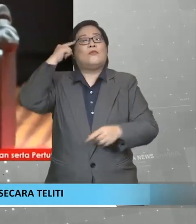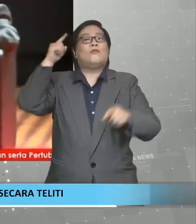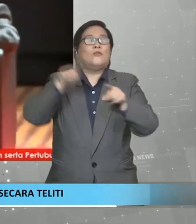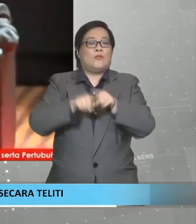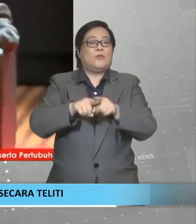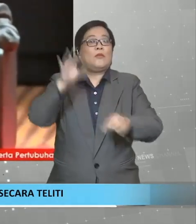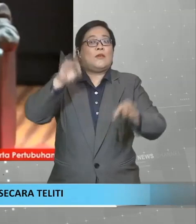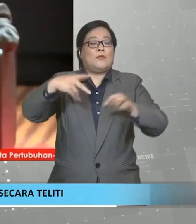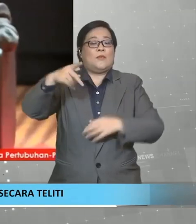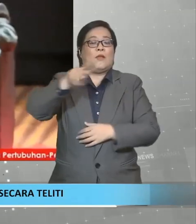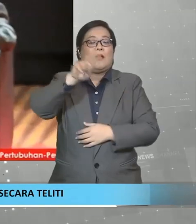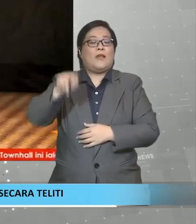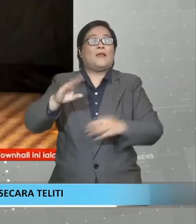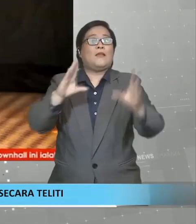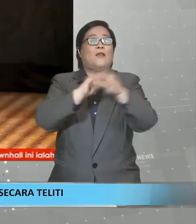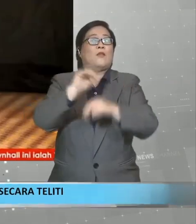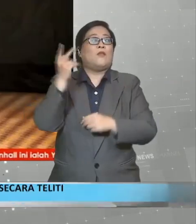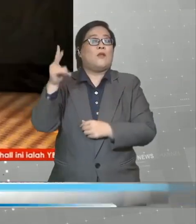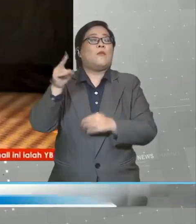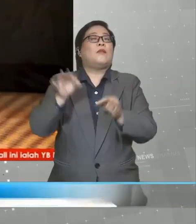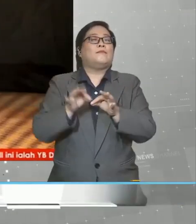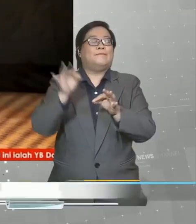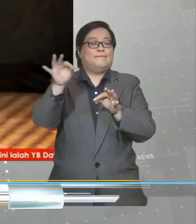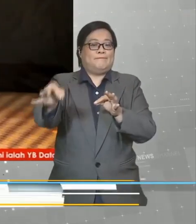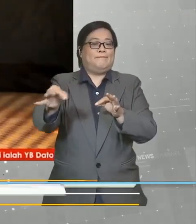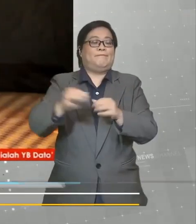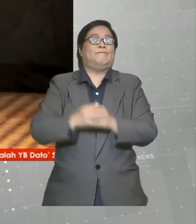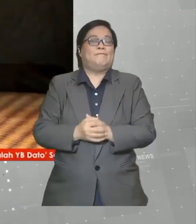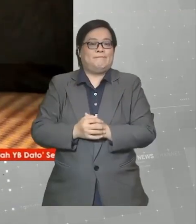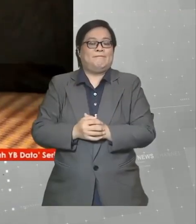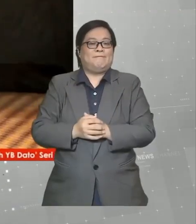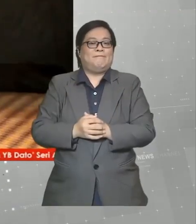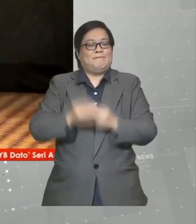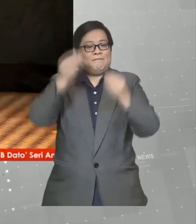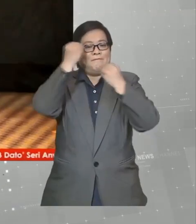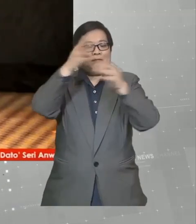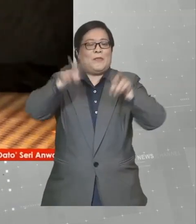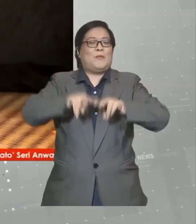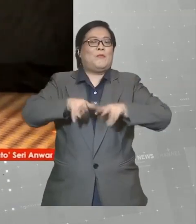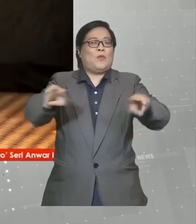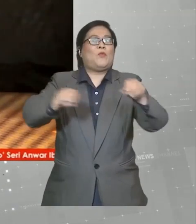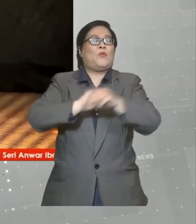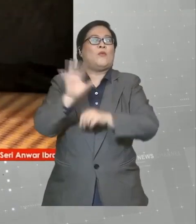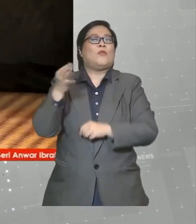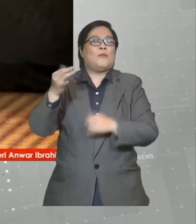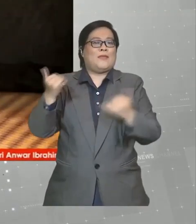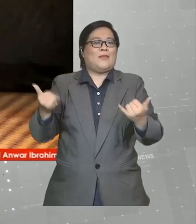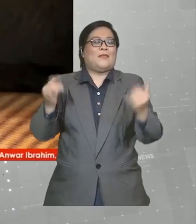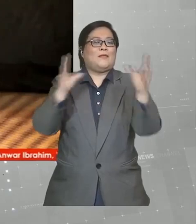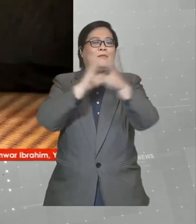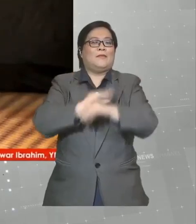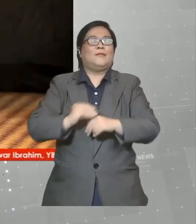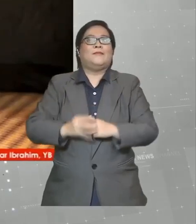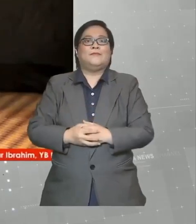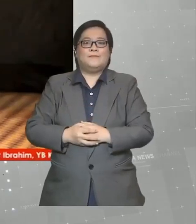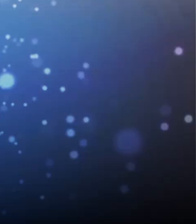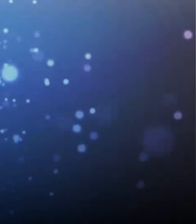jika PRN Sarawak ke-12 ditangguhkan susulan perkembangan penularan COVID-19 di negeri itu.